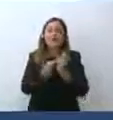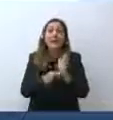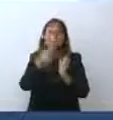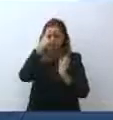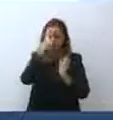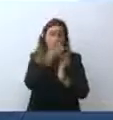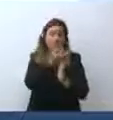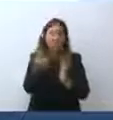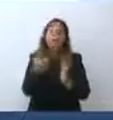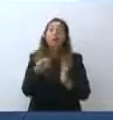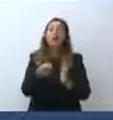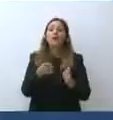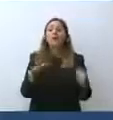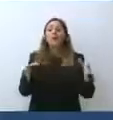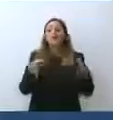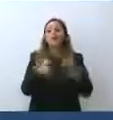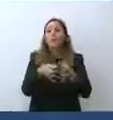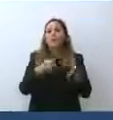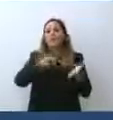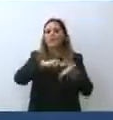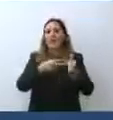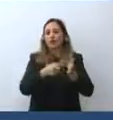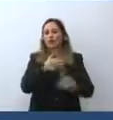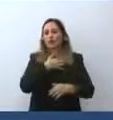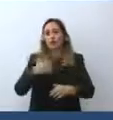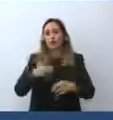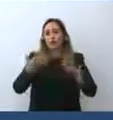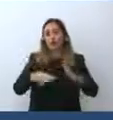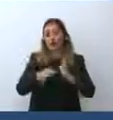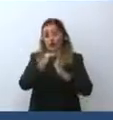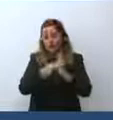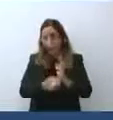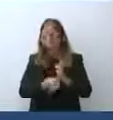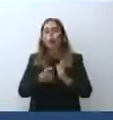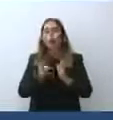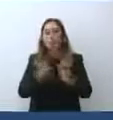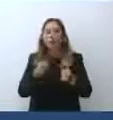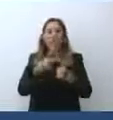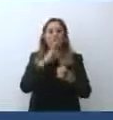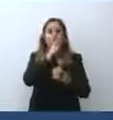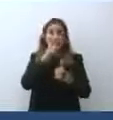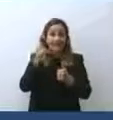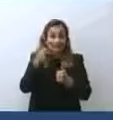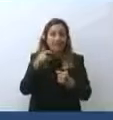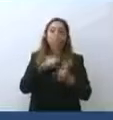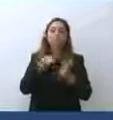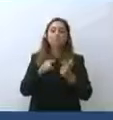CTS, la mascherina, distanziamenti laddove è possibile,